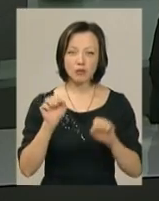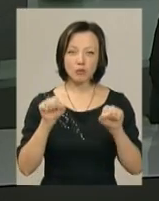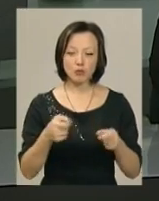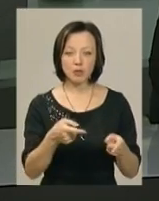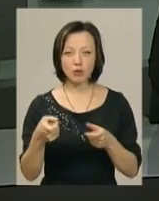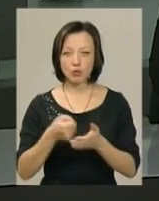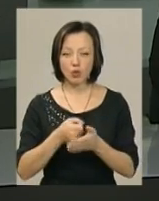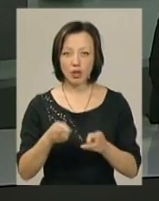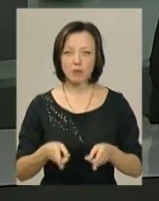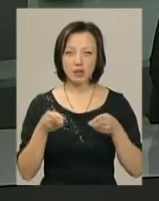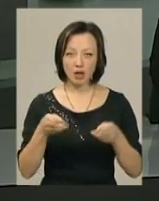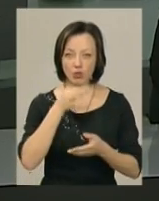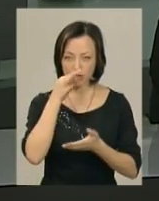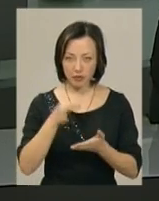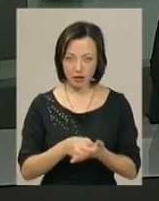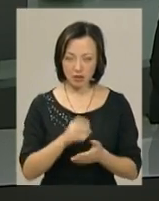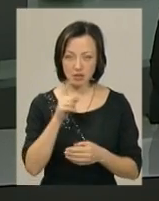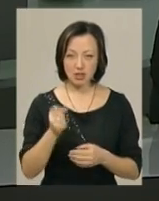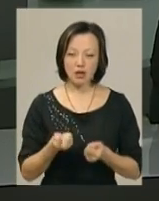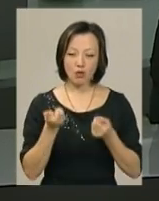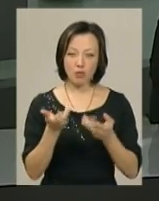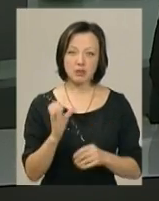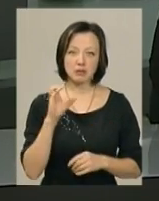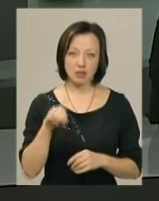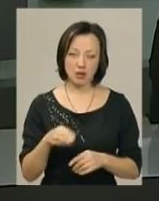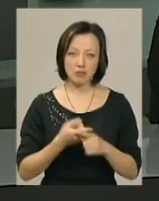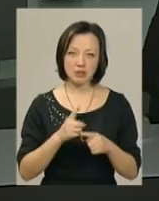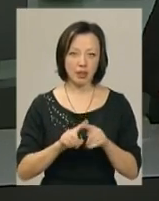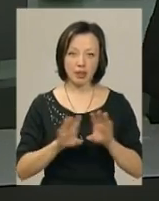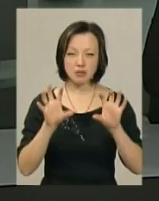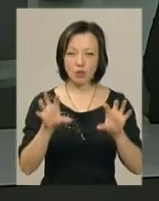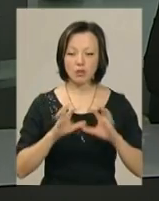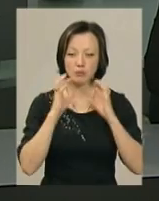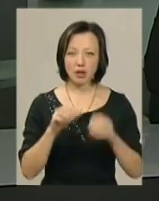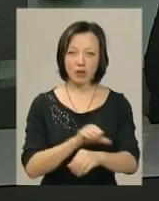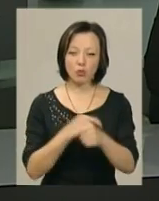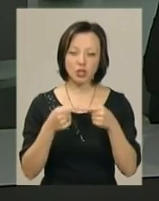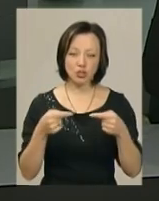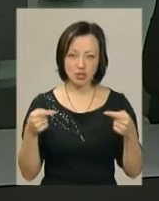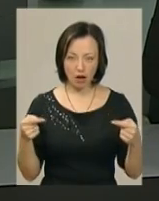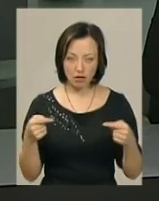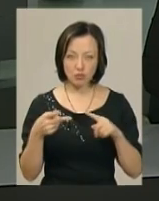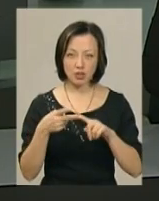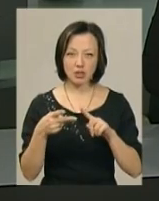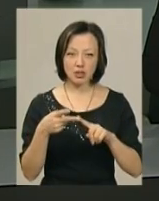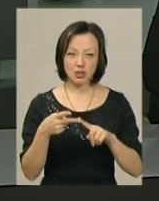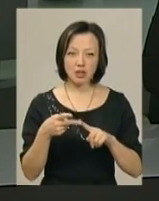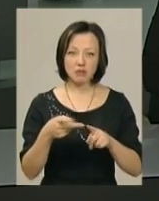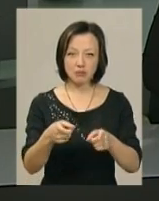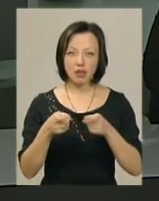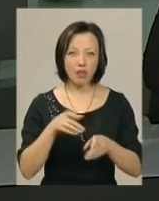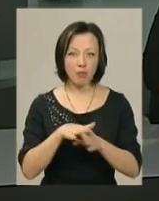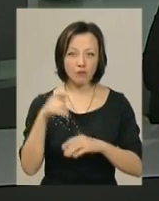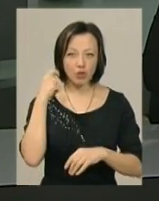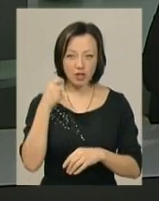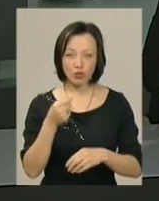притягнути до кримінальної відповідальності за кількома статтями. Це незаконне зберігання наркотичних засобів, схиляння неповнолітніх